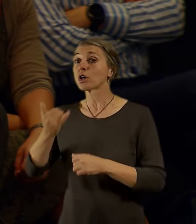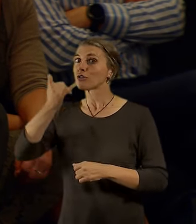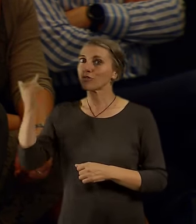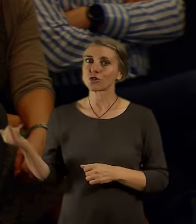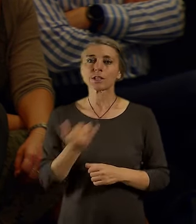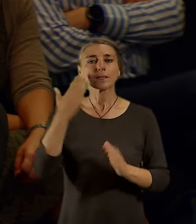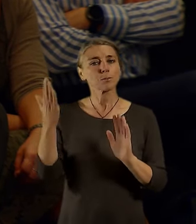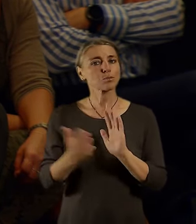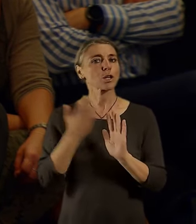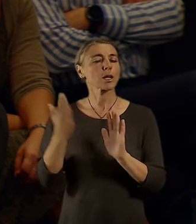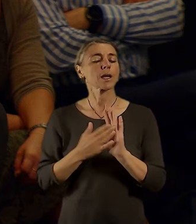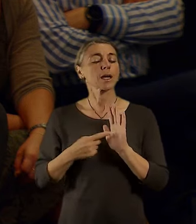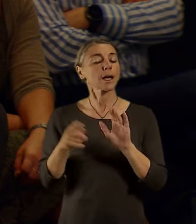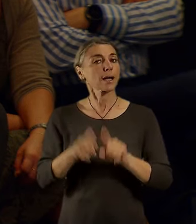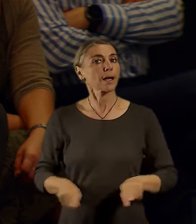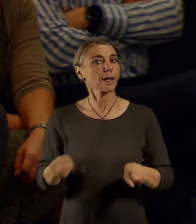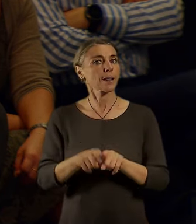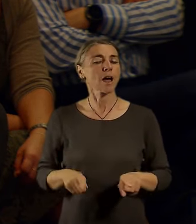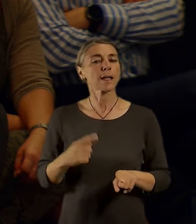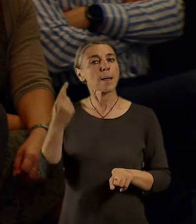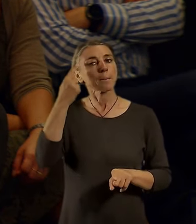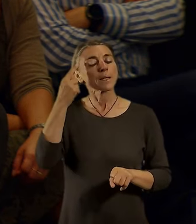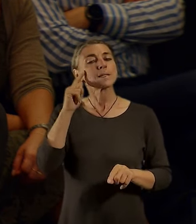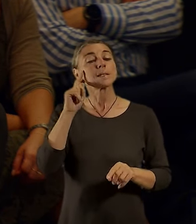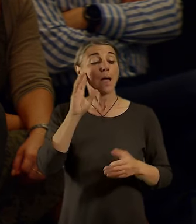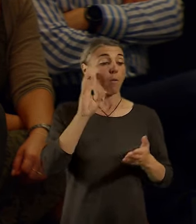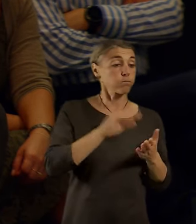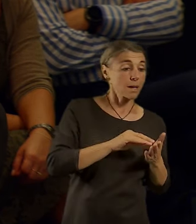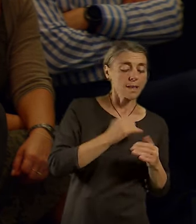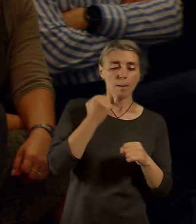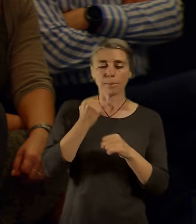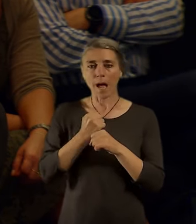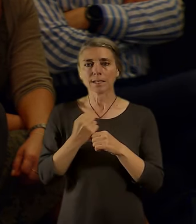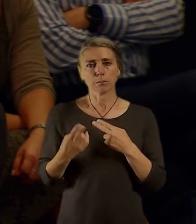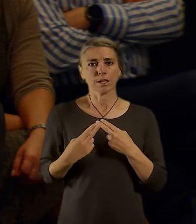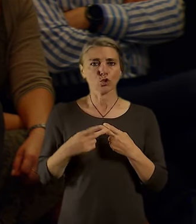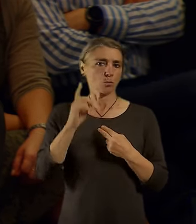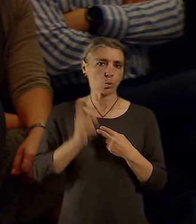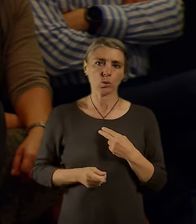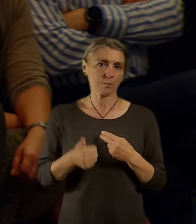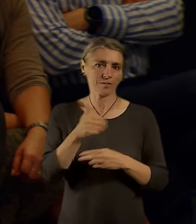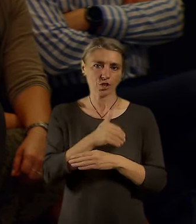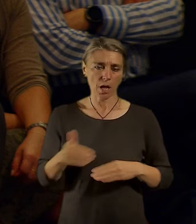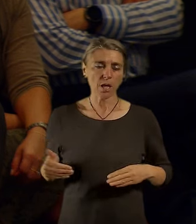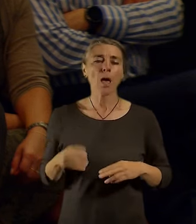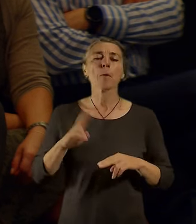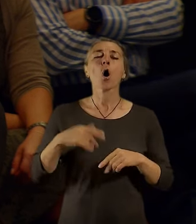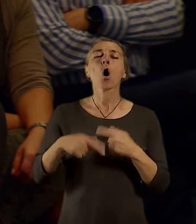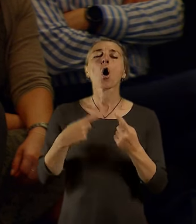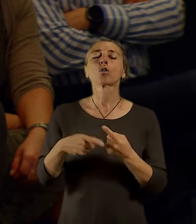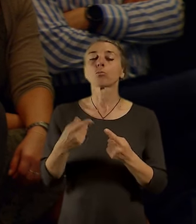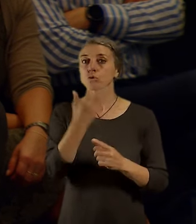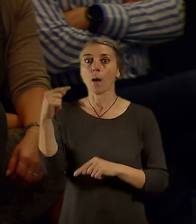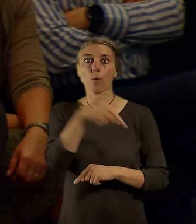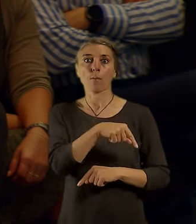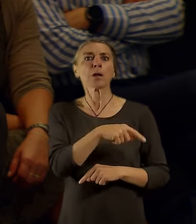příklad dostupnost práce nebo doprava do práce. A pak, když se pokračuje, tak už se o tom jaksi jako nemluví. A